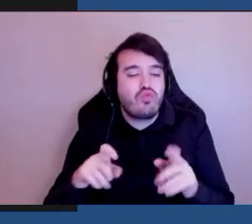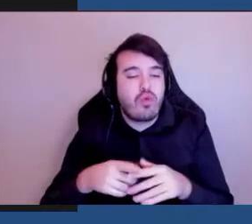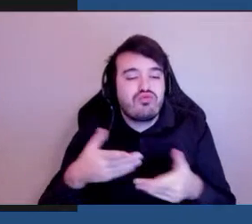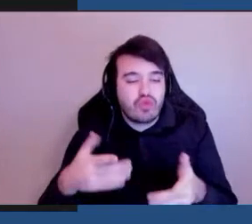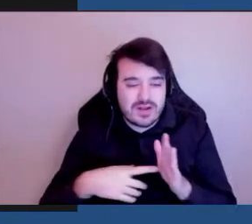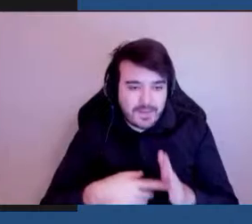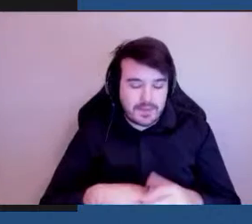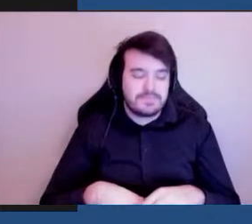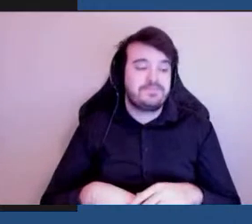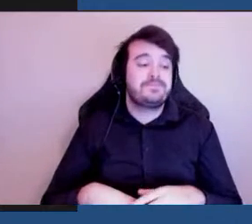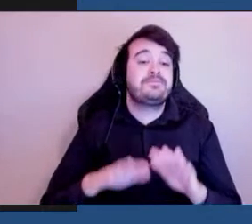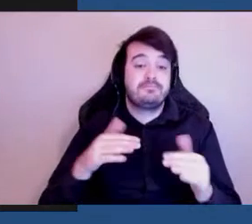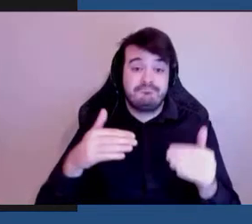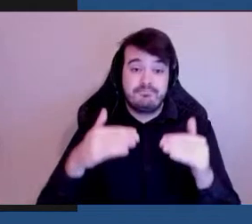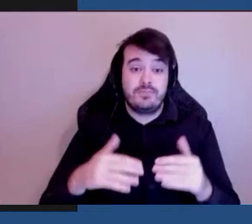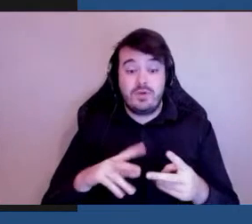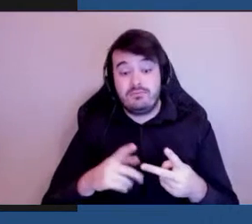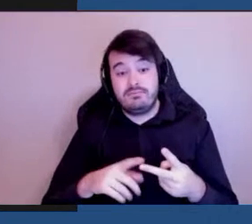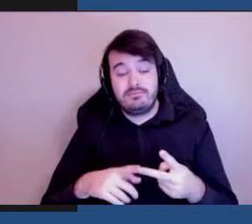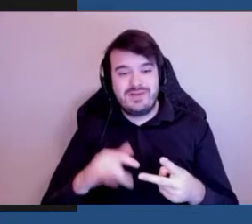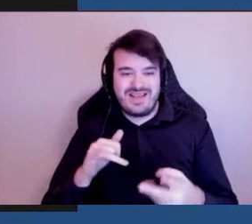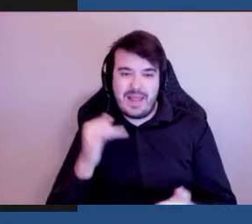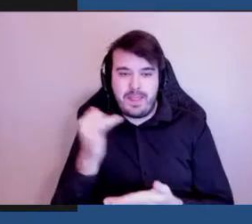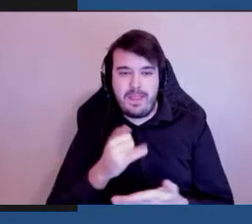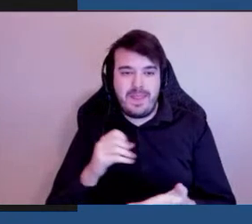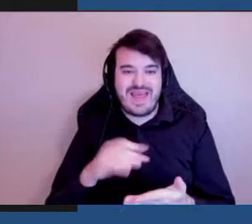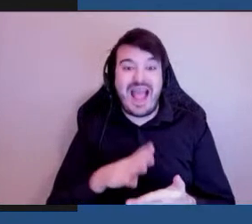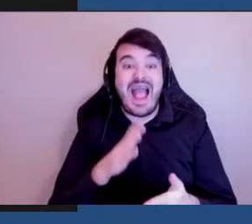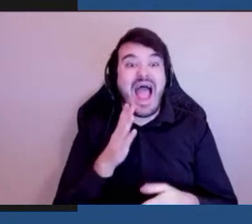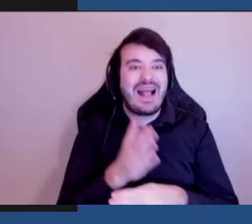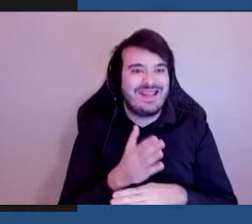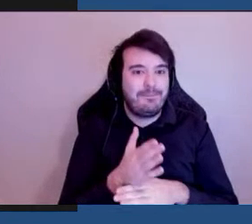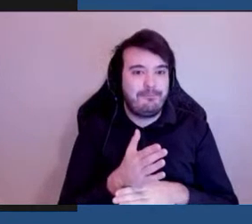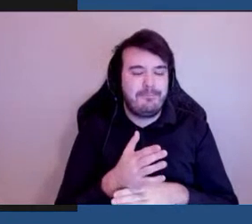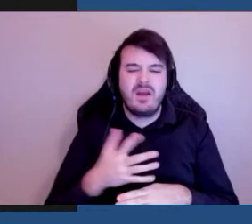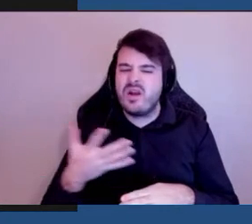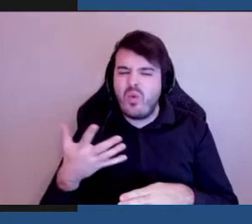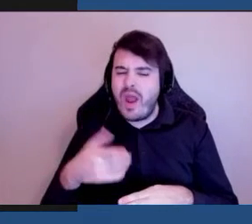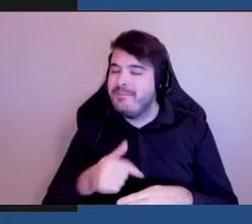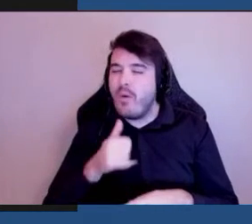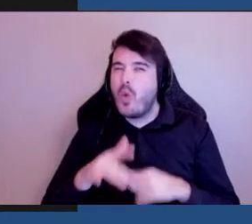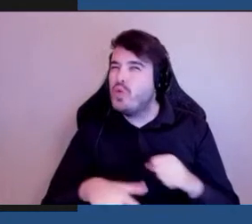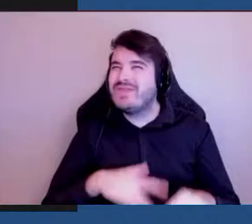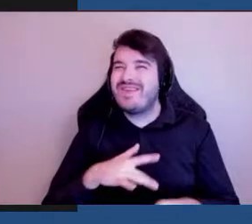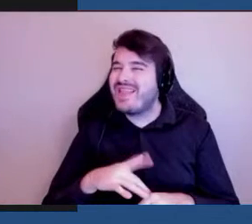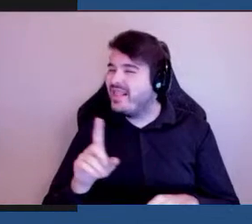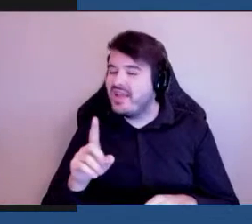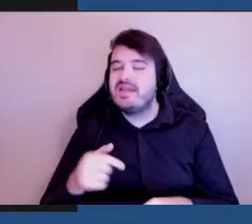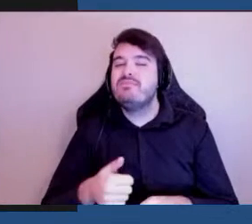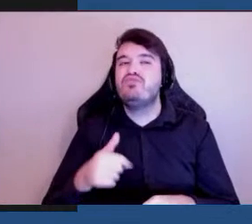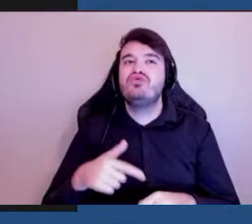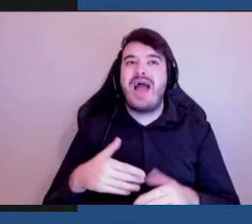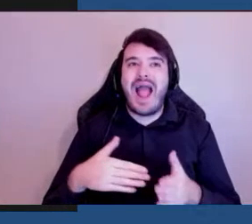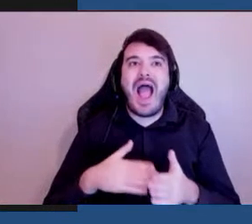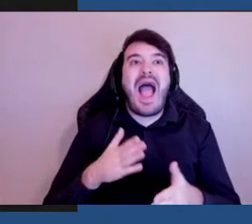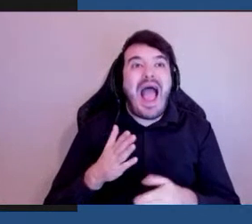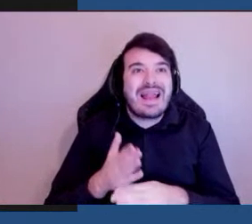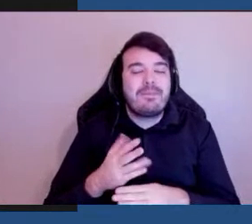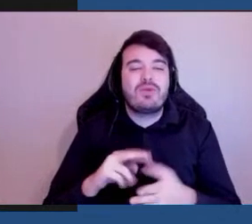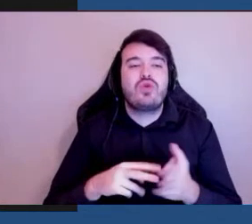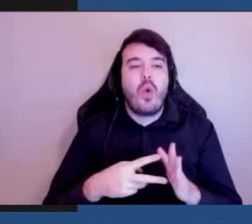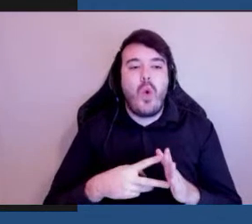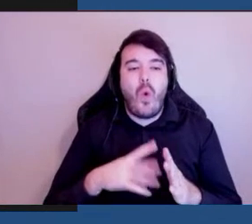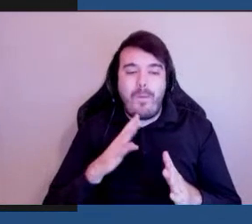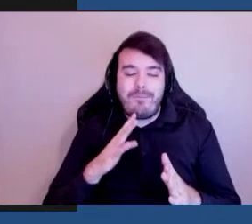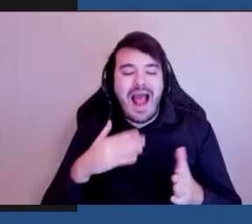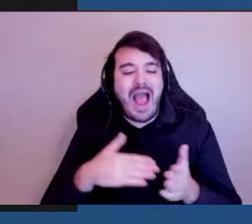'était le design accessible. Ce n pas exactement universel. Accessible, ça veut dire qu'on est encore en train de parler